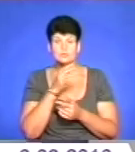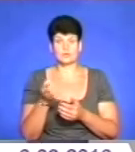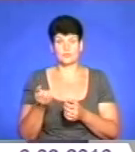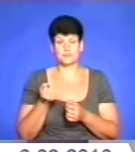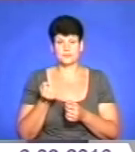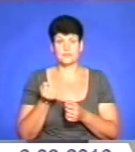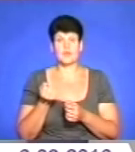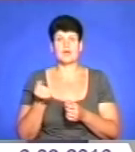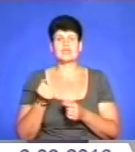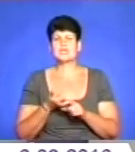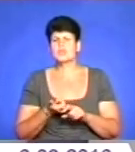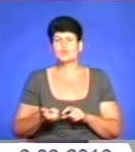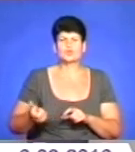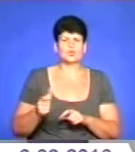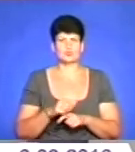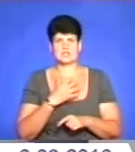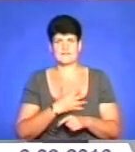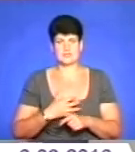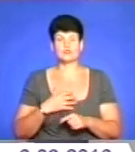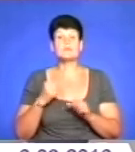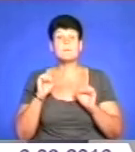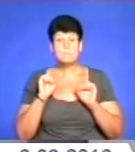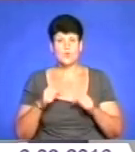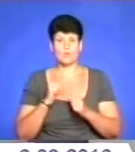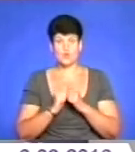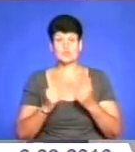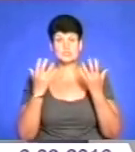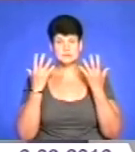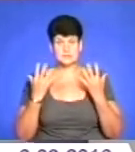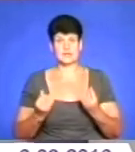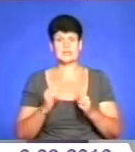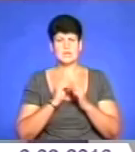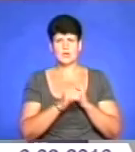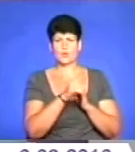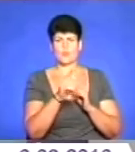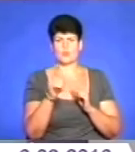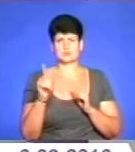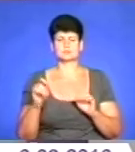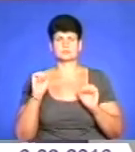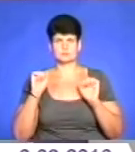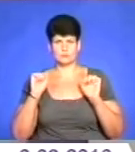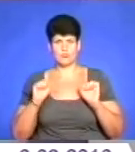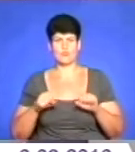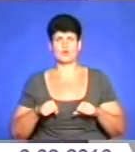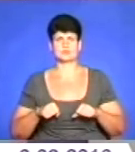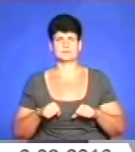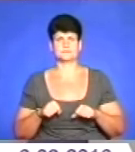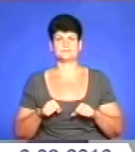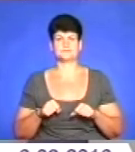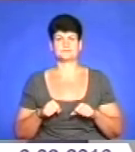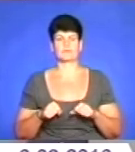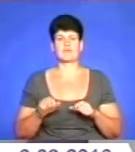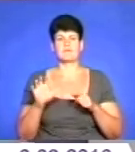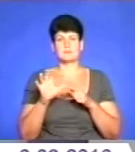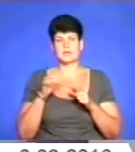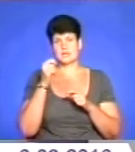найважливіший, який ми можемо щодня, і кожен громадянин, починаючи там вже навіть від 5